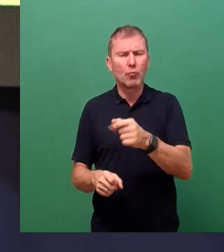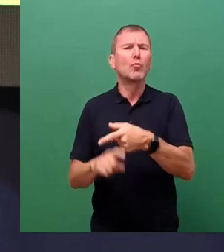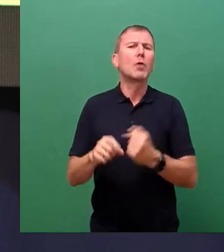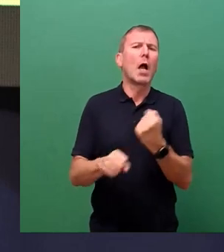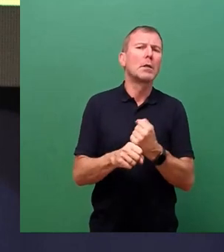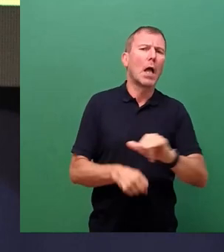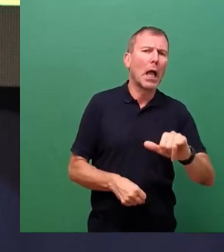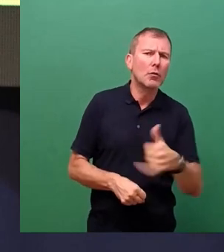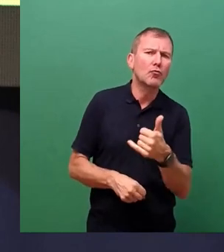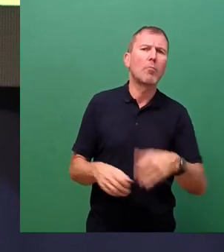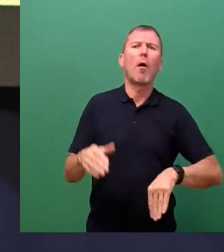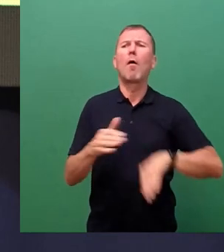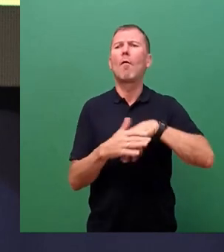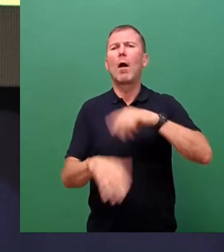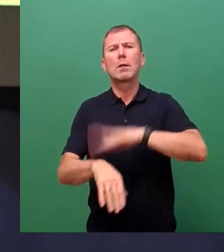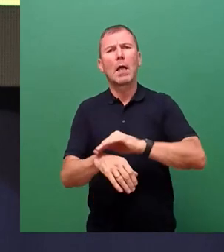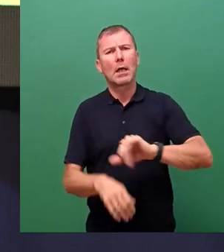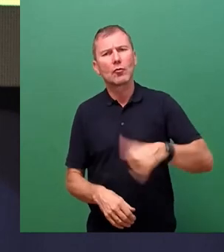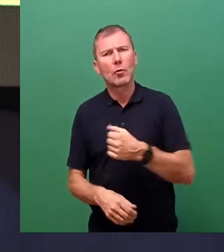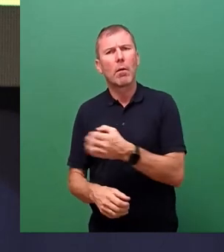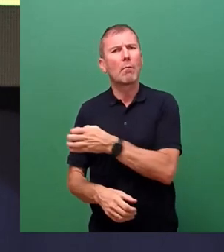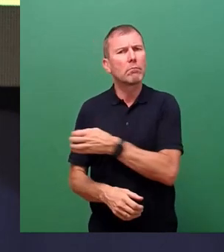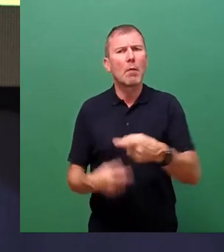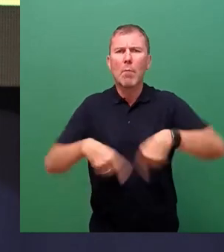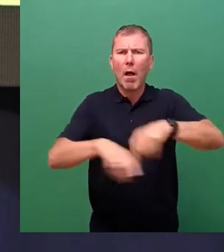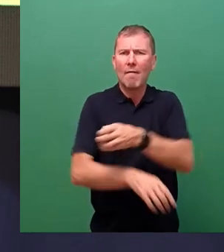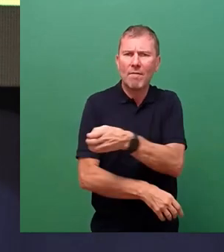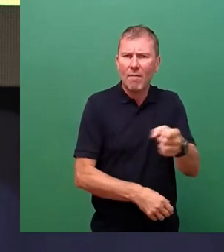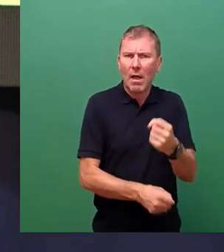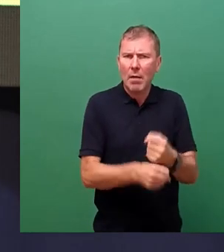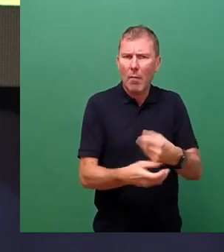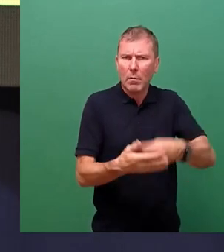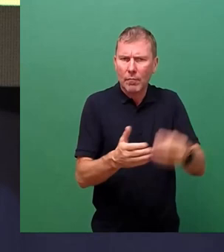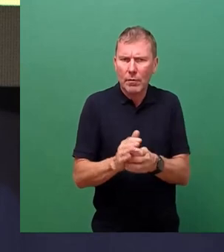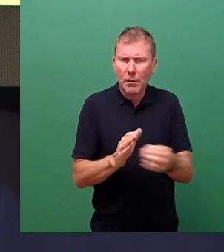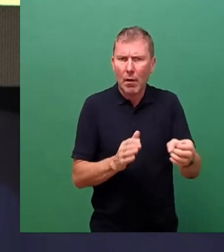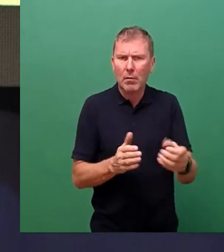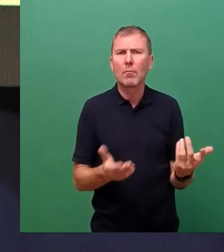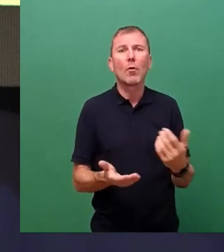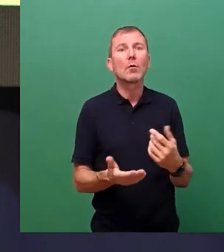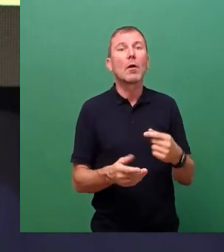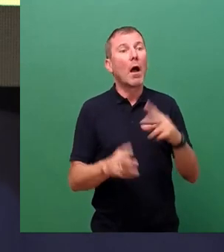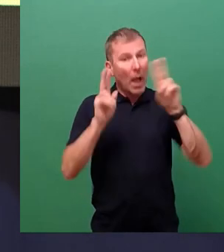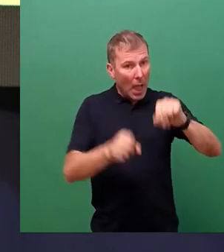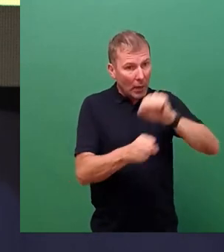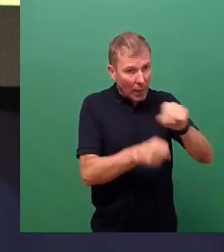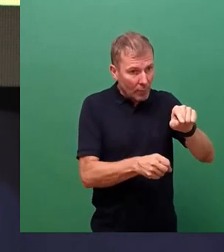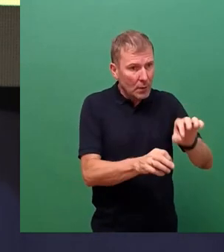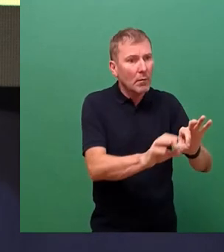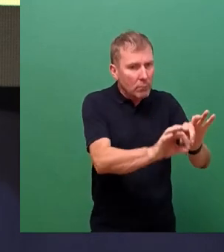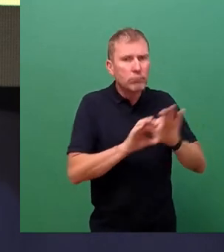Vollzeitanstellungen im Verein oder Sammlung von Rentenpunkten für die